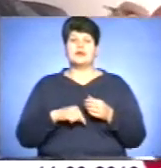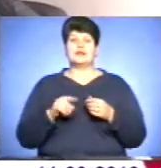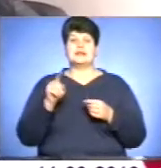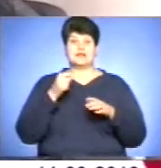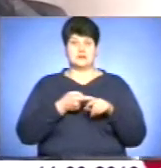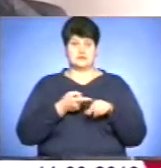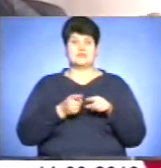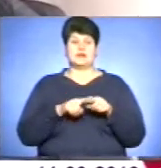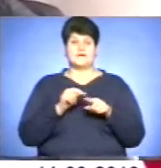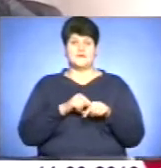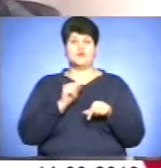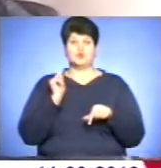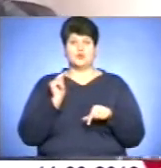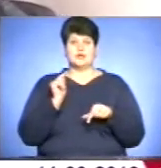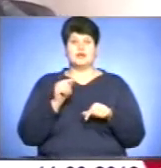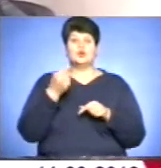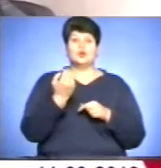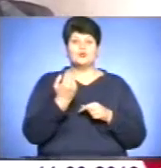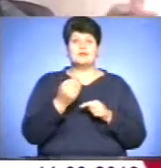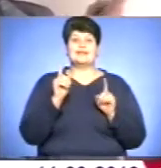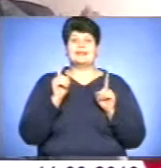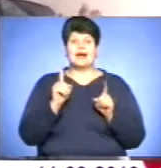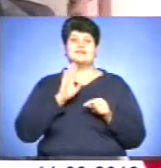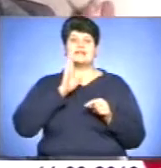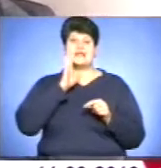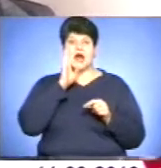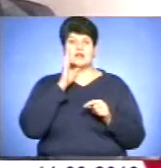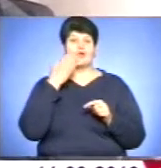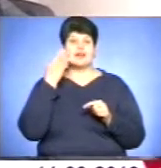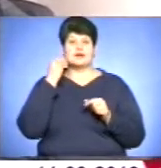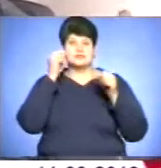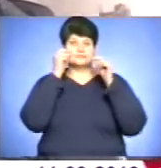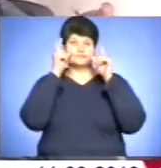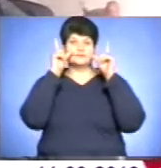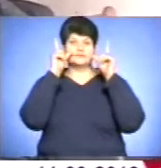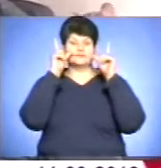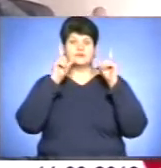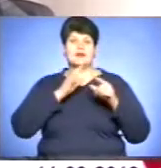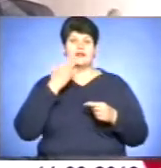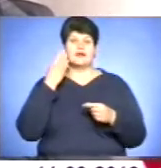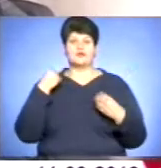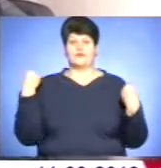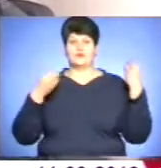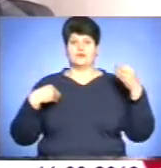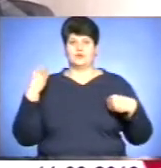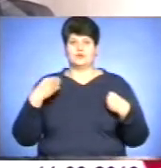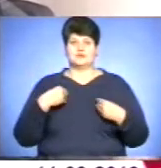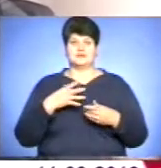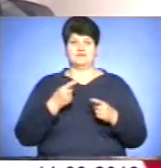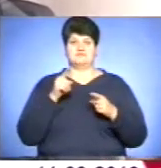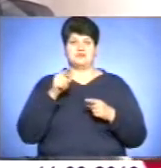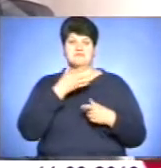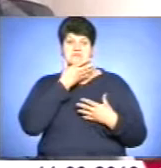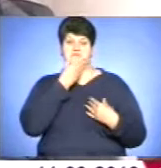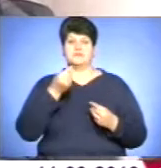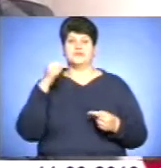відчула, то тобі навіть зранку легше прокинутись, легше зібратись. В тебе гарний настрій. Ти відчула,